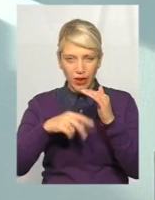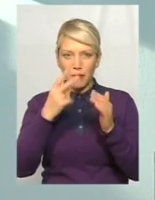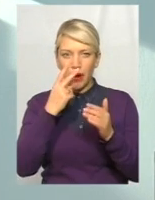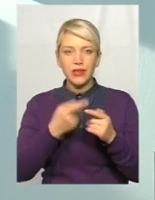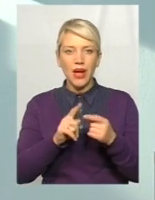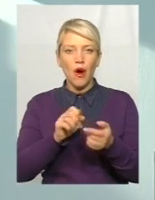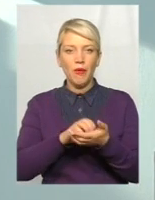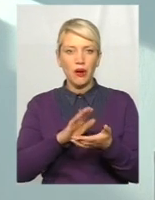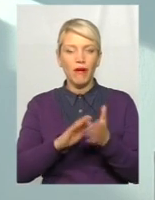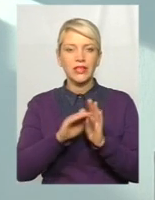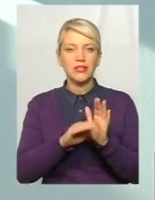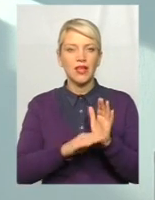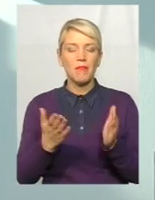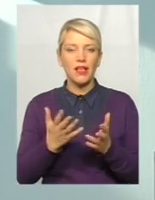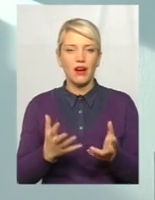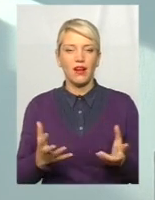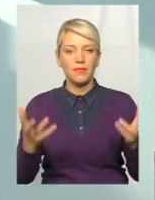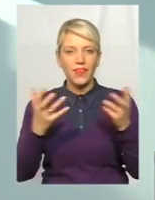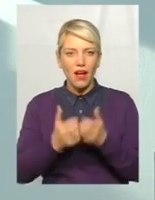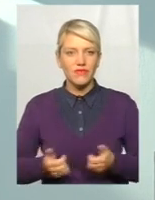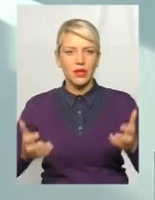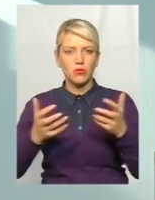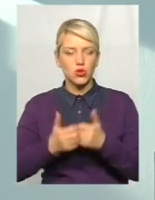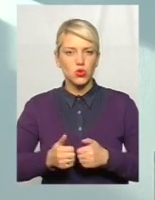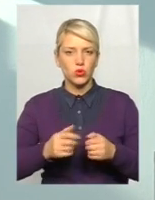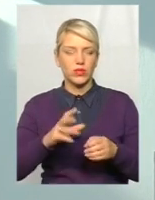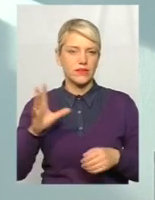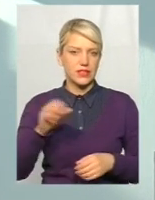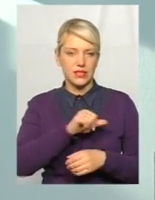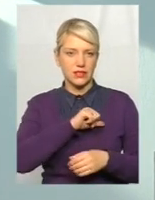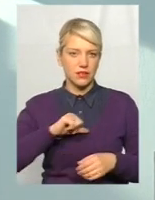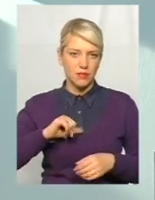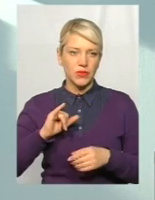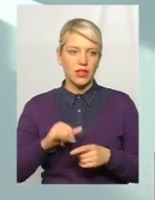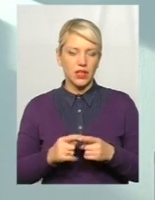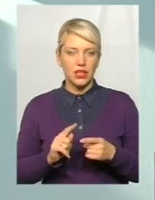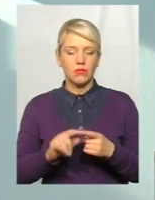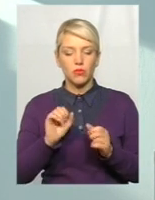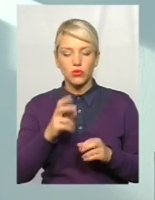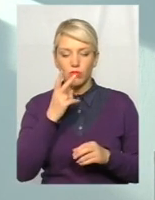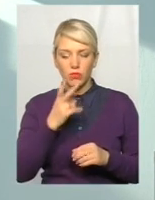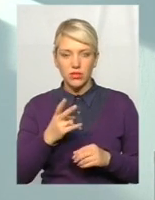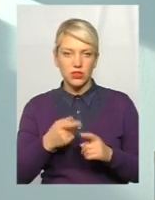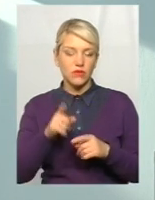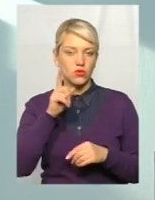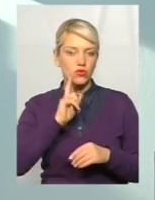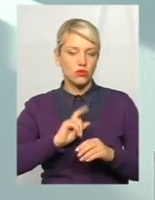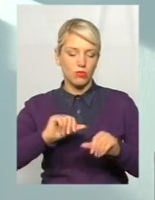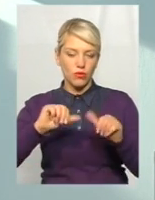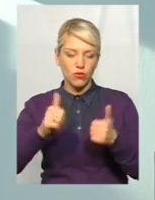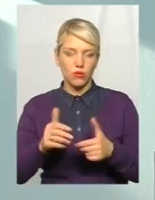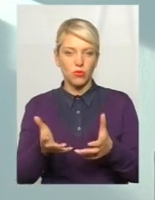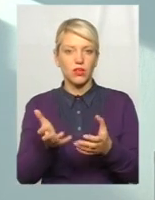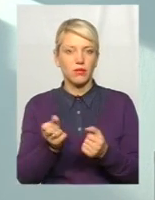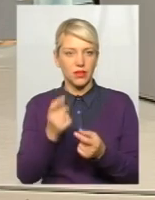облікова система, яка працює, яка автоматизує всю діяльність. Але от за допомогою надводної частини є можливість в зручному вигляді отримувати ту чи іншу